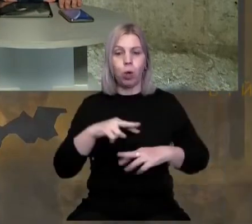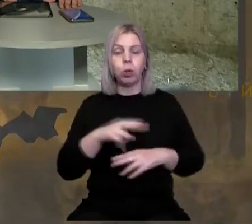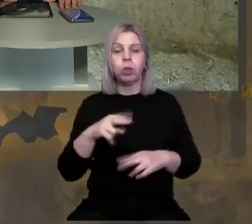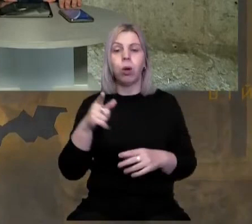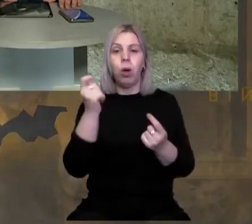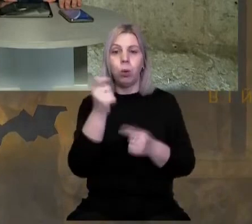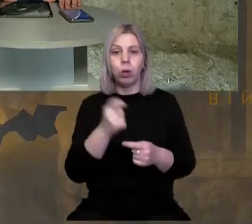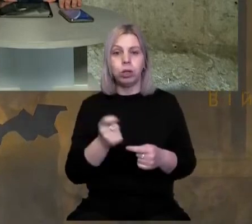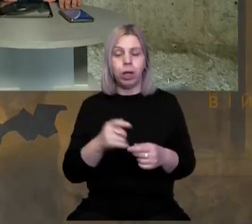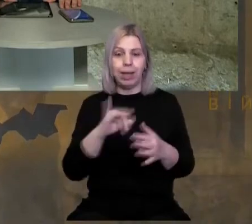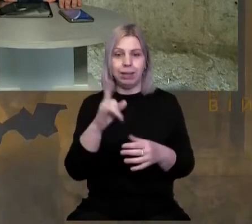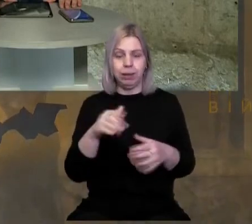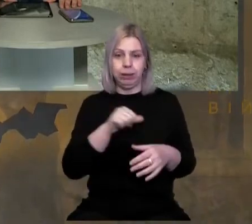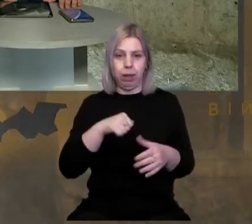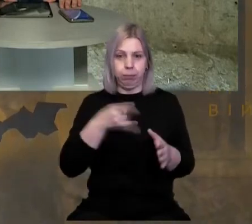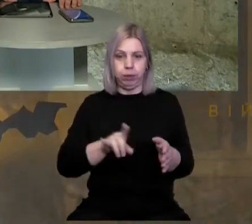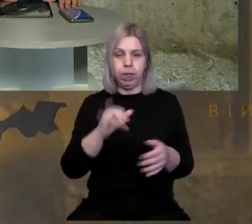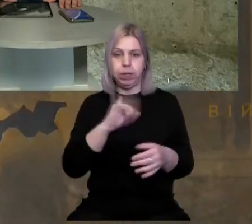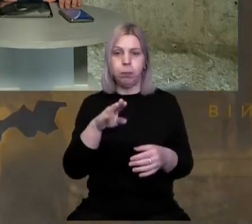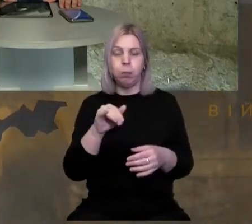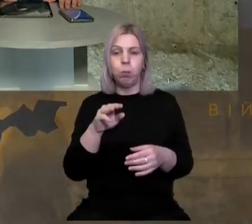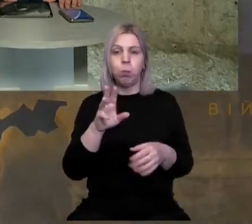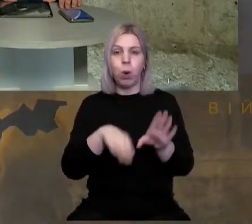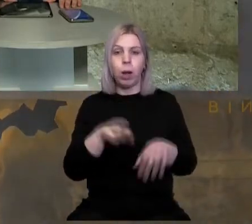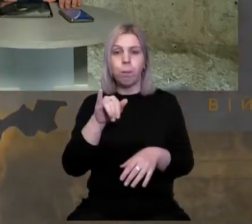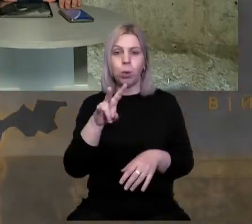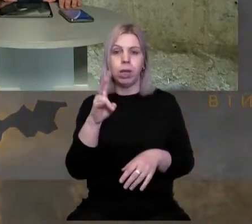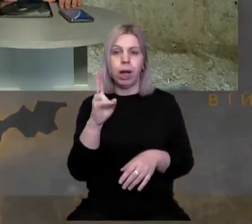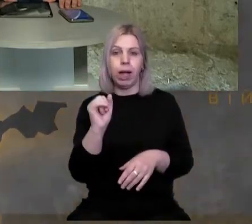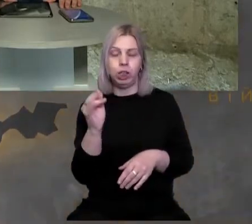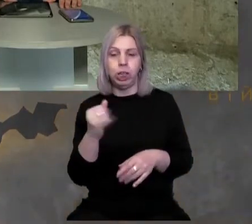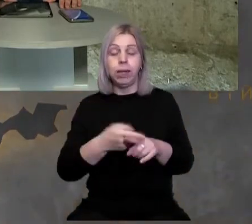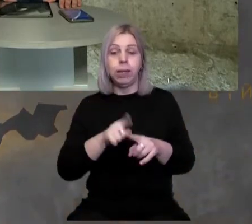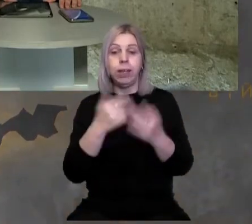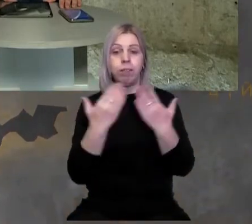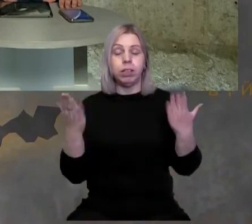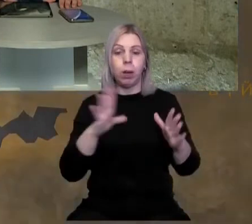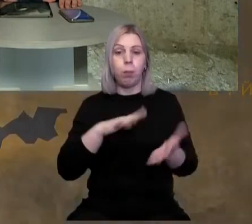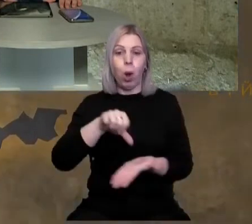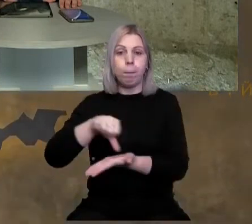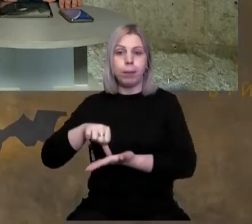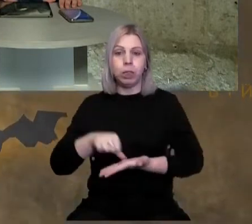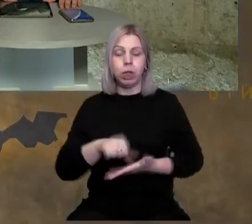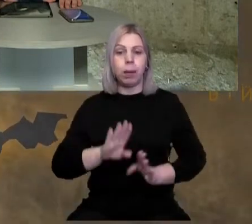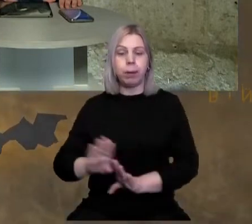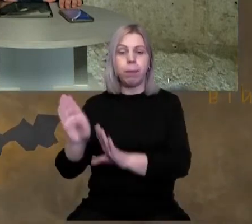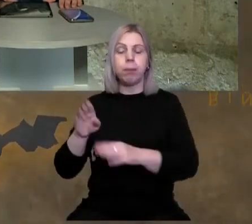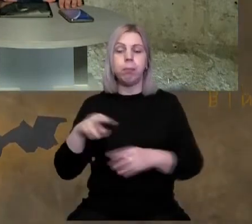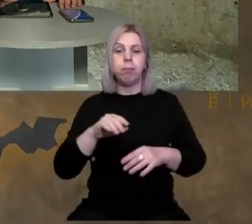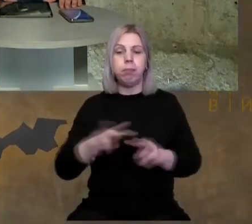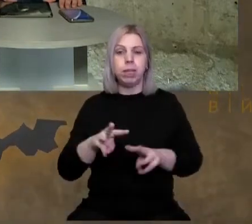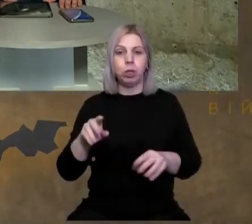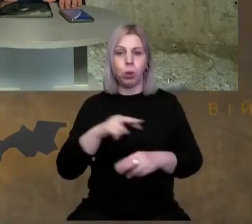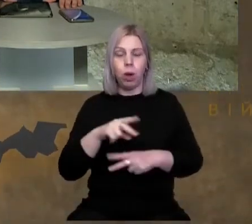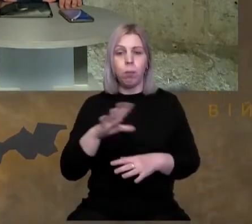художника, виходячи з Мукачева, Мункачі. І на цій виставці були присутні і прем'єр-міністр Угорщини був